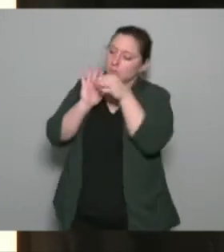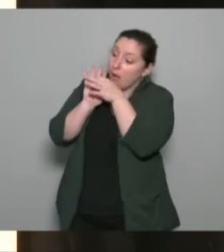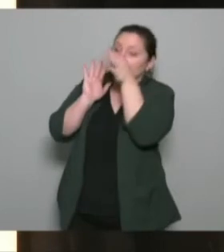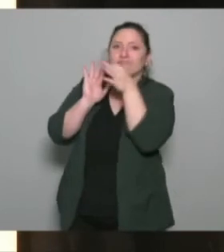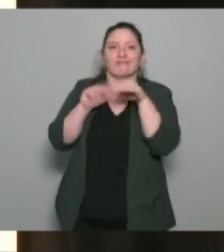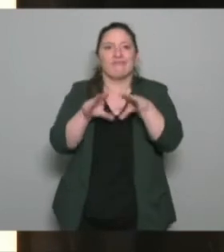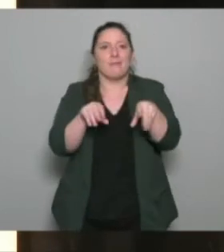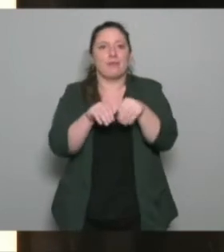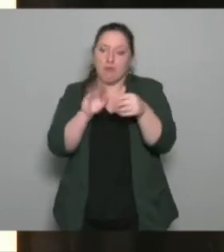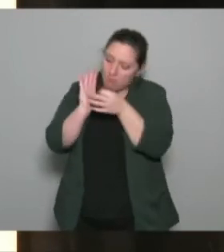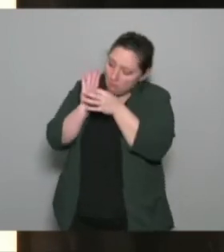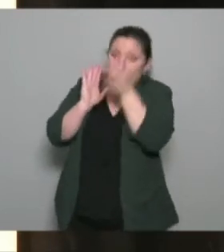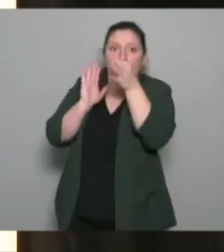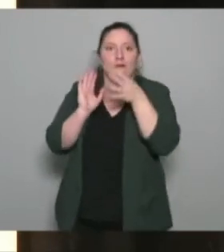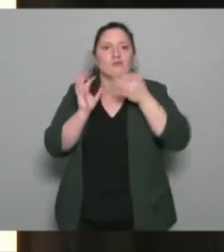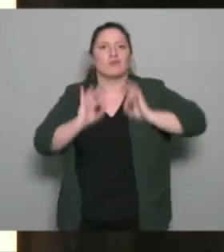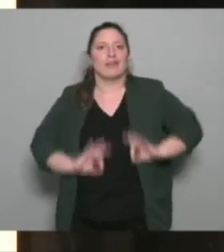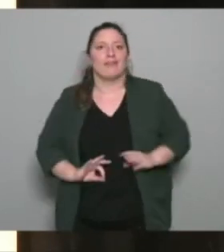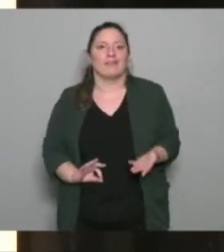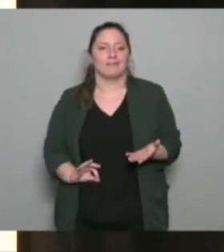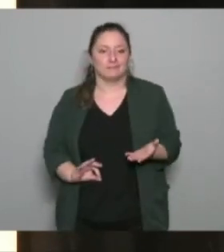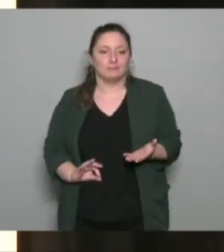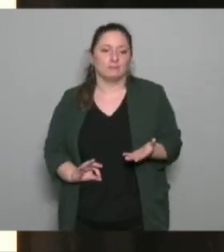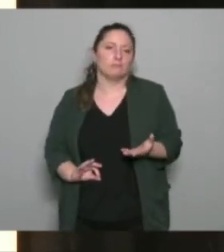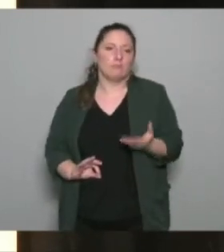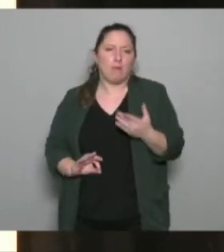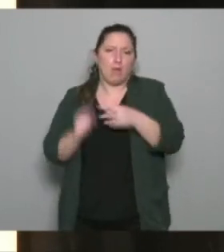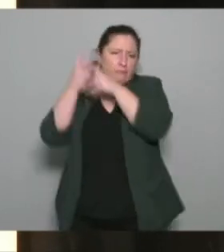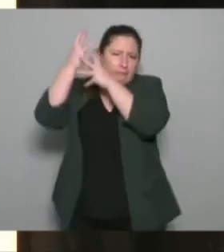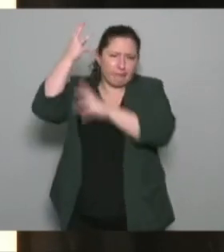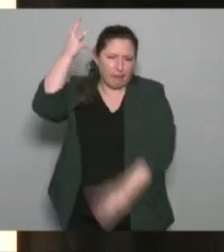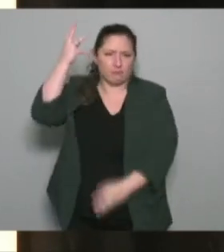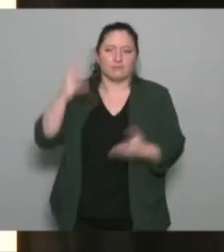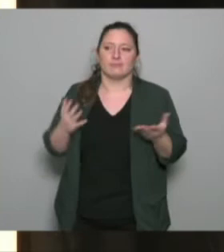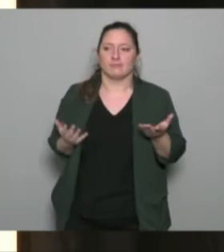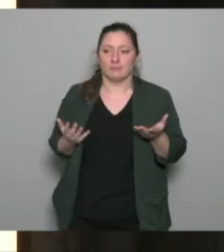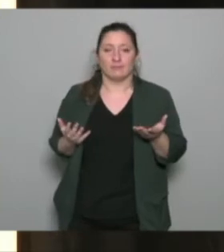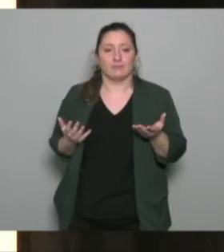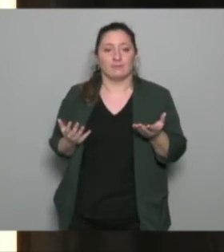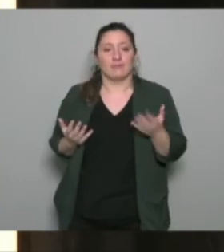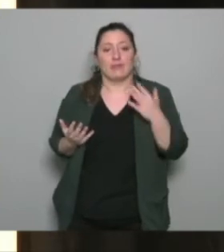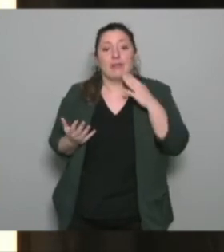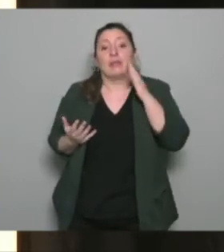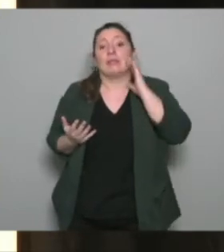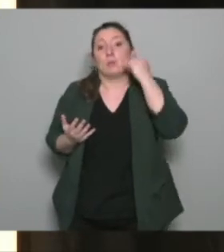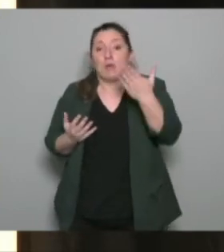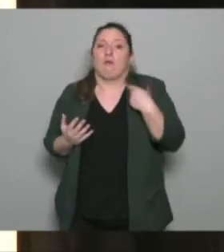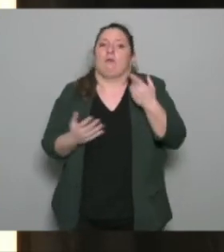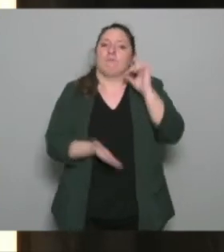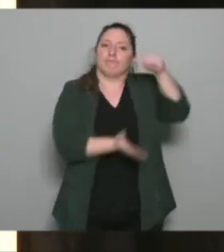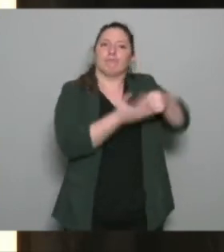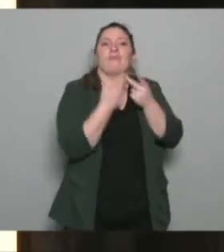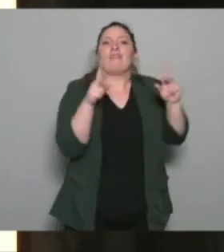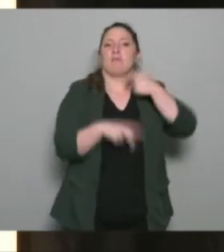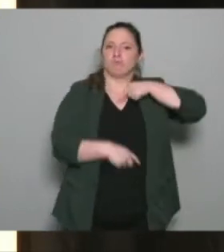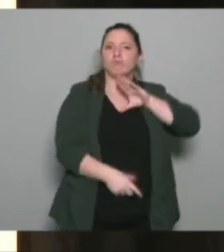scolarité voilà et entre autres et à ce niveau là sur la ville dans laquelle